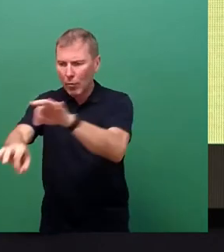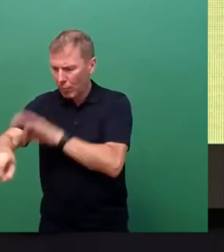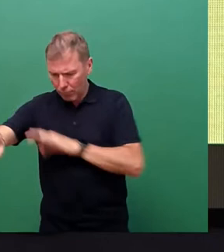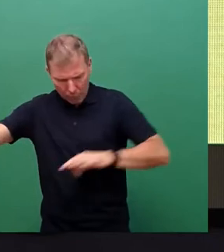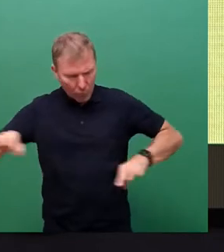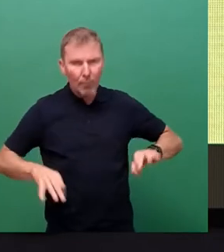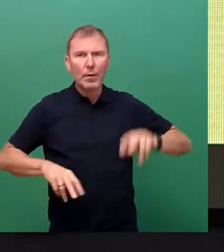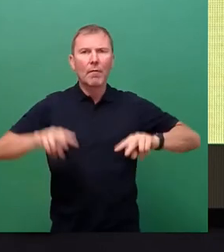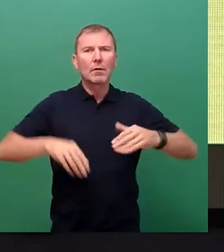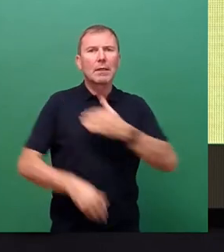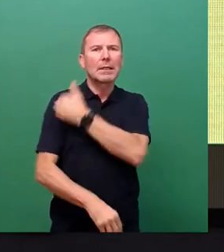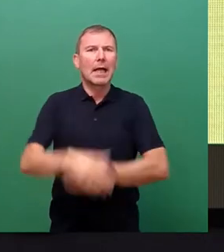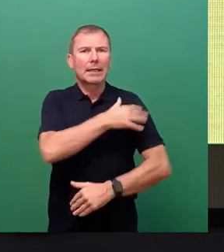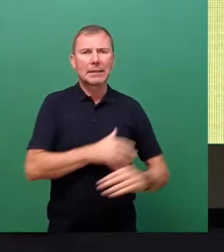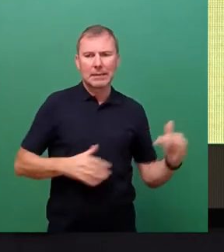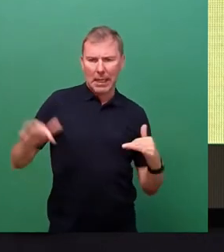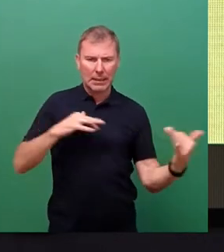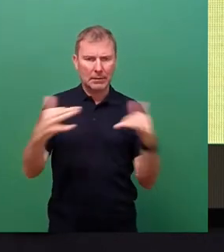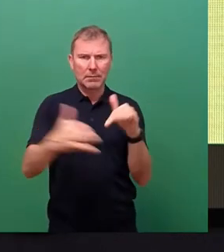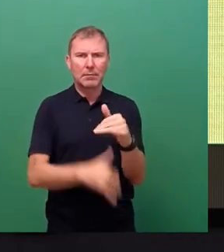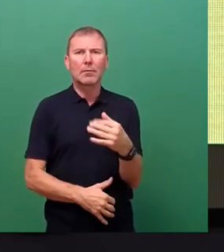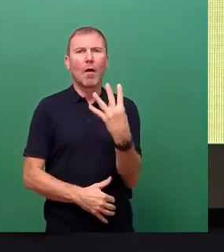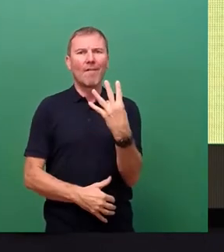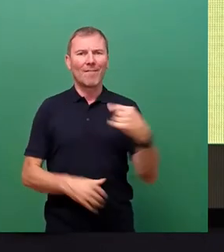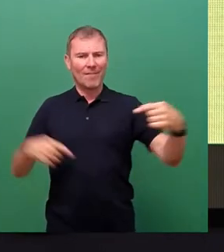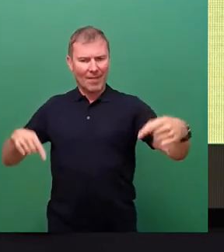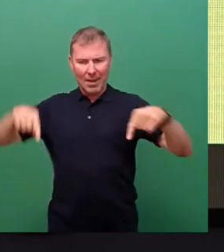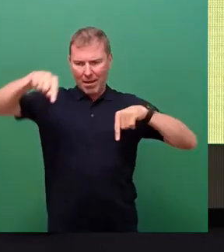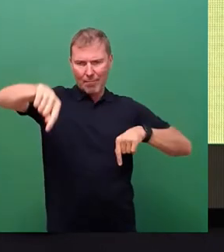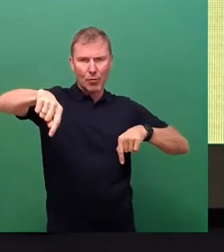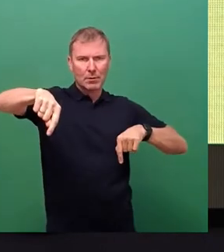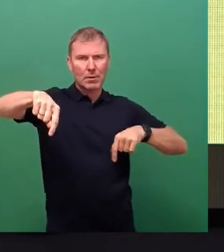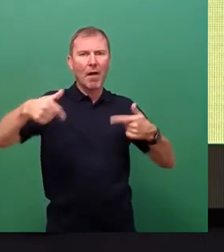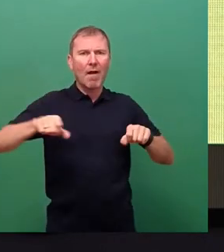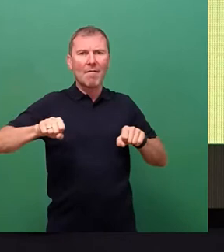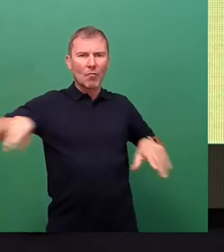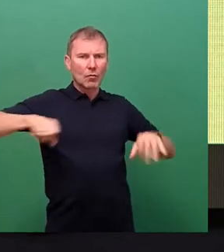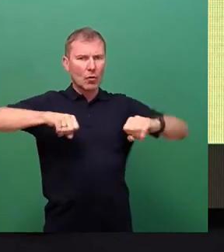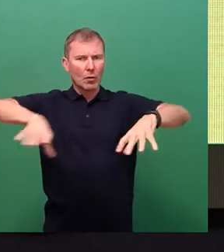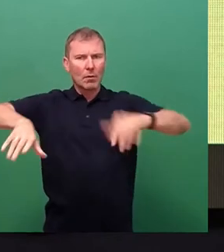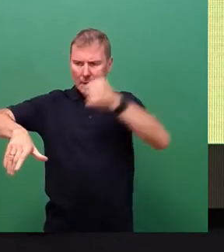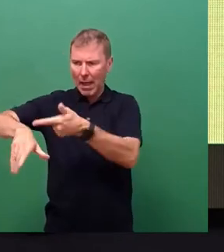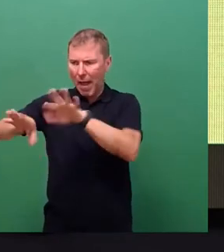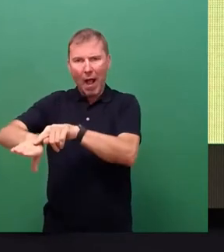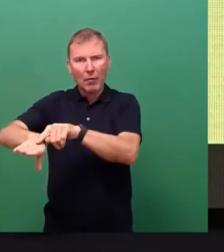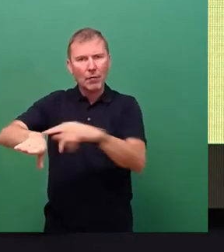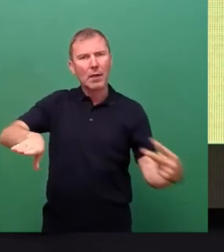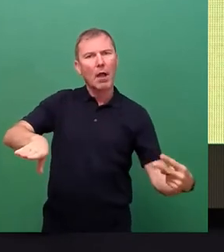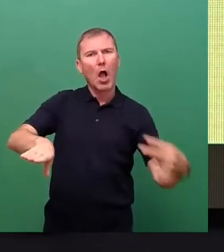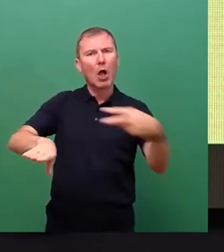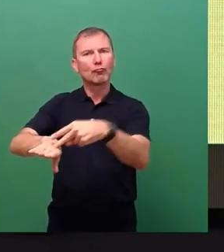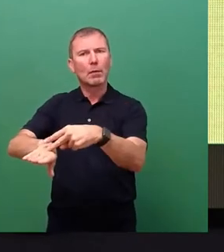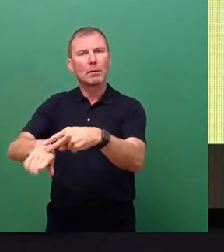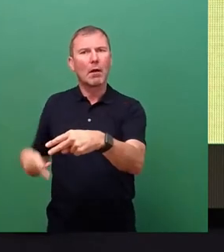Seiten, im Idealfall von vier Punkten aus versorgt werden. Wenn also einer ausfällt, ein Strang ausfällt,